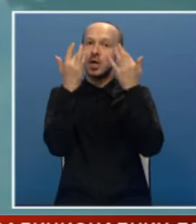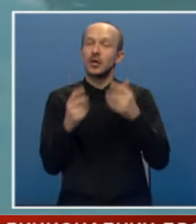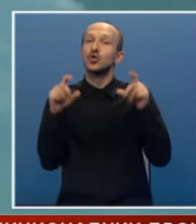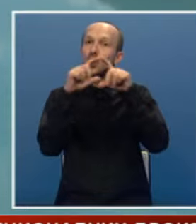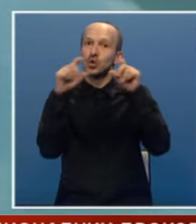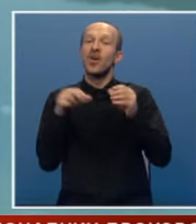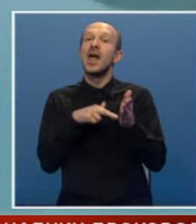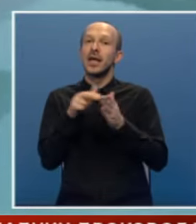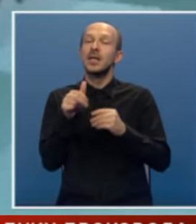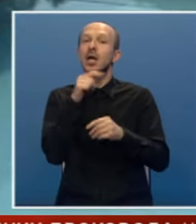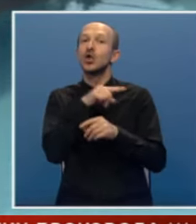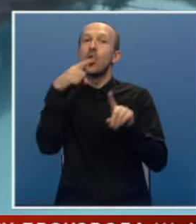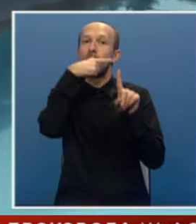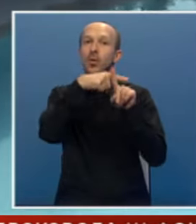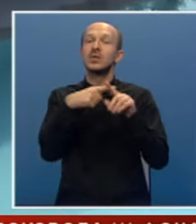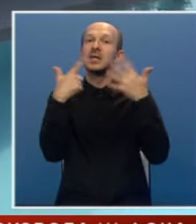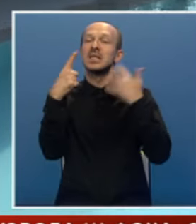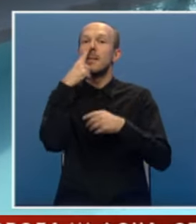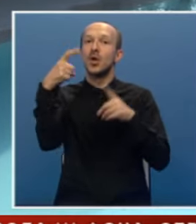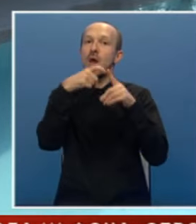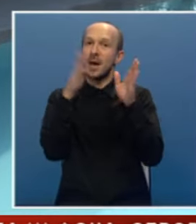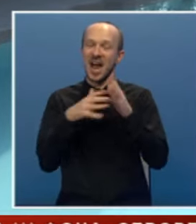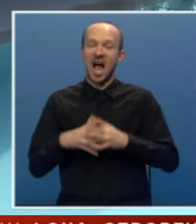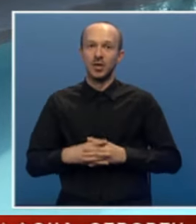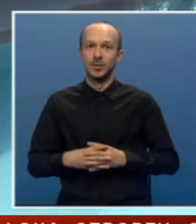ove ustanove ide i do plus 7 miliona maraka.